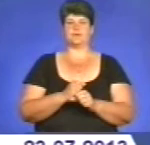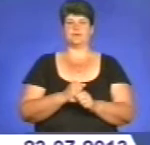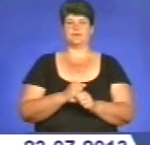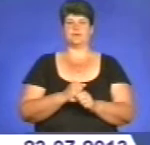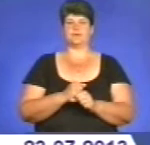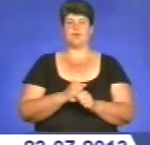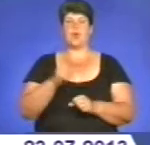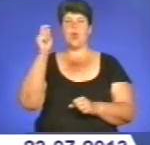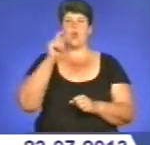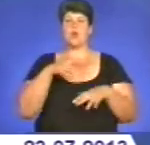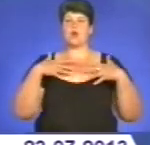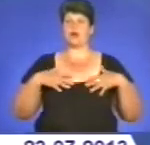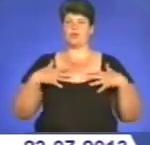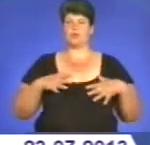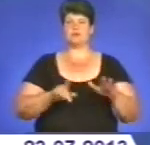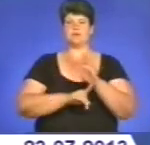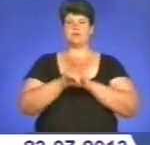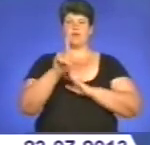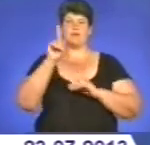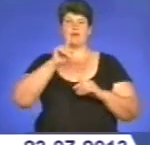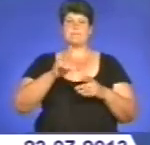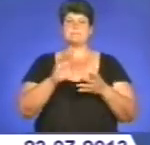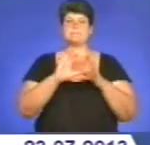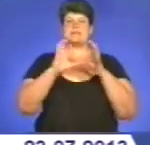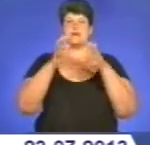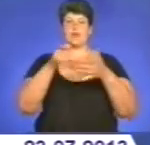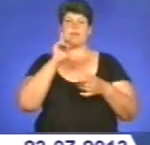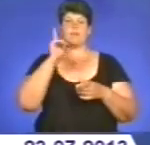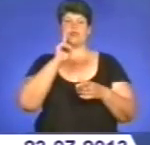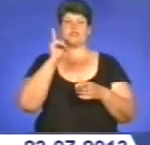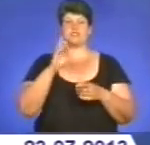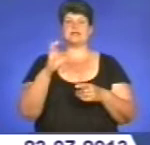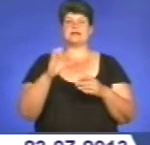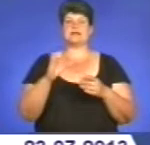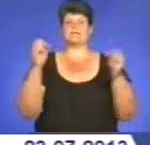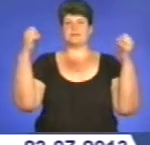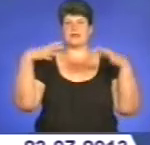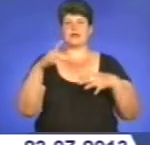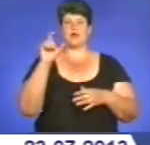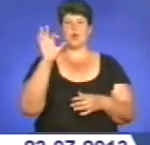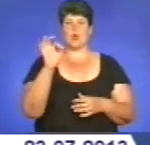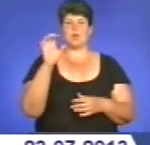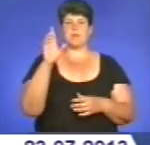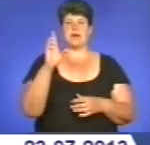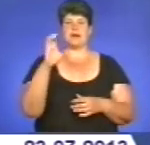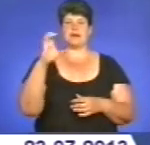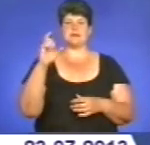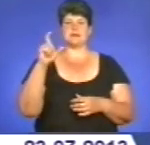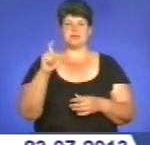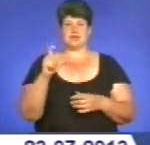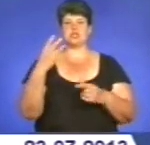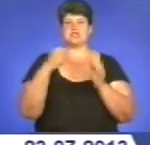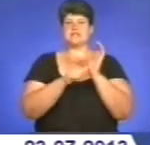У Криму стартував міжнародний молодіжний саміт ОБСЄ. Понад півтисячі юнаків та дівчат із 62